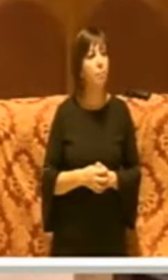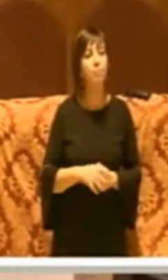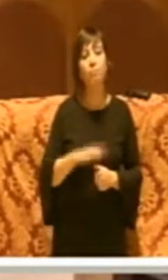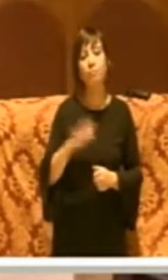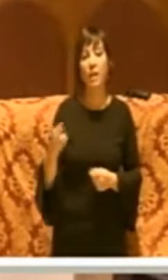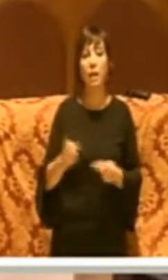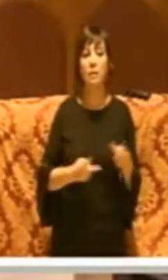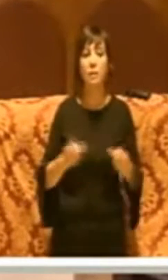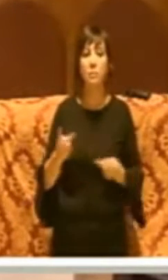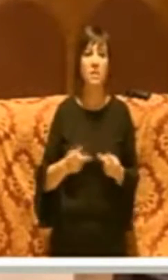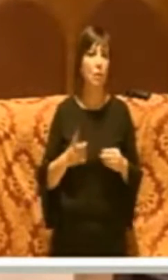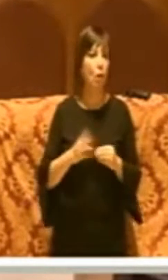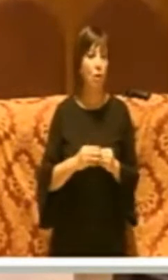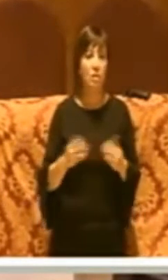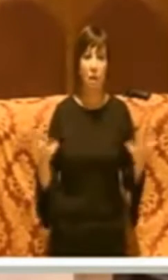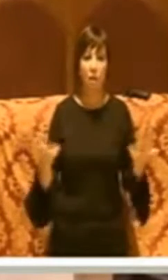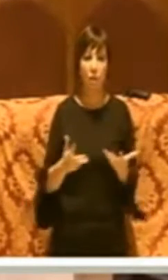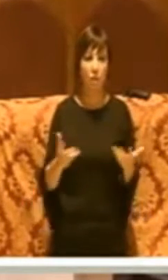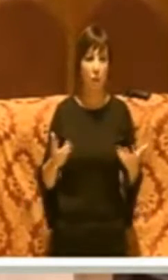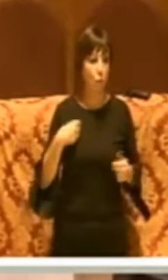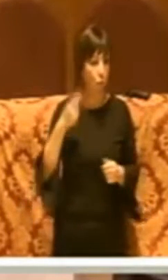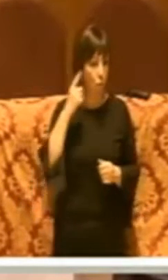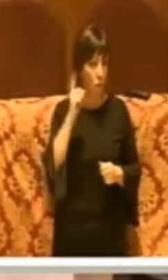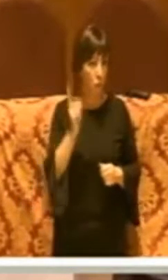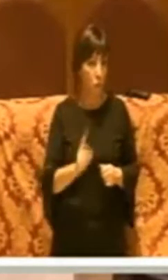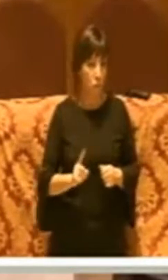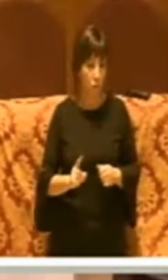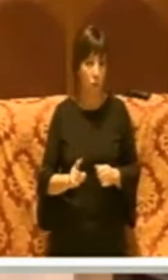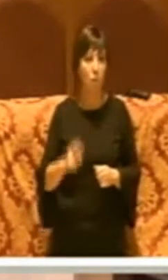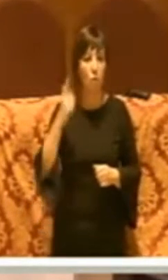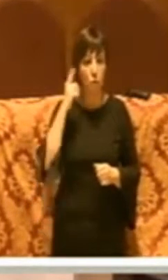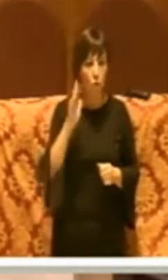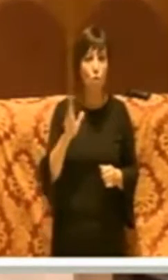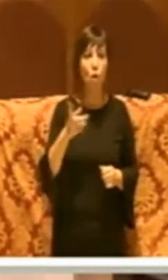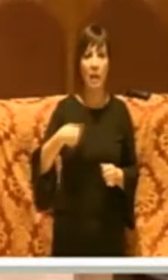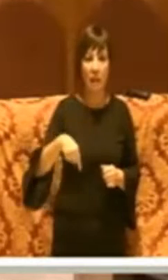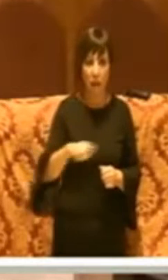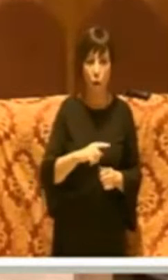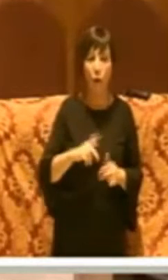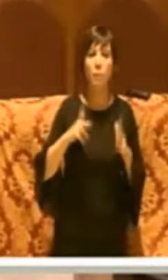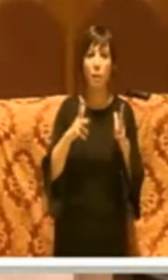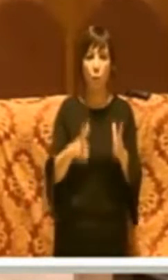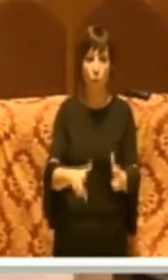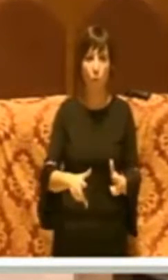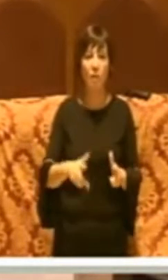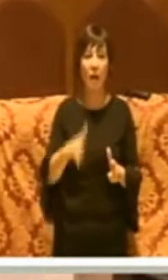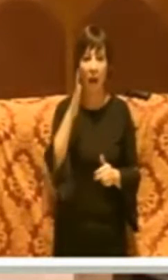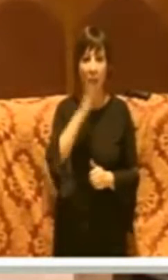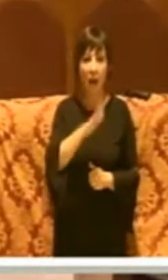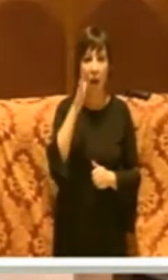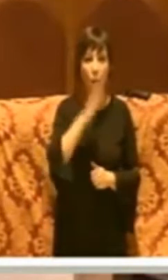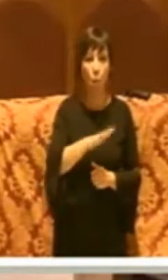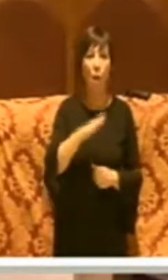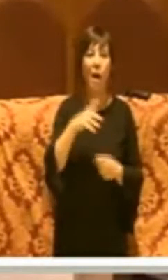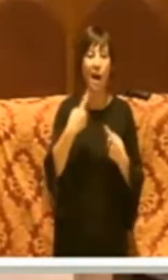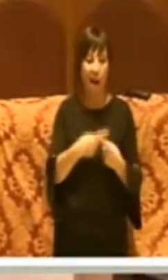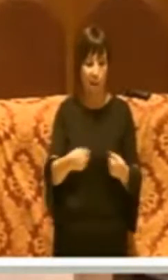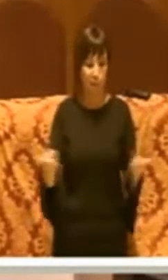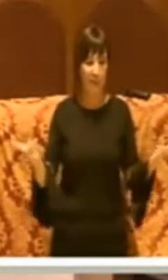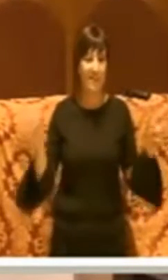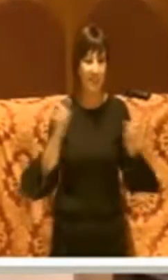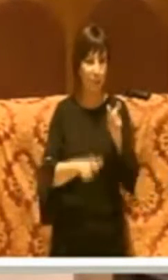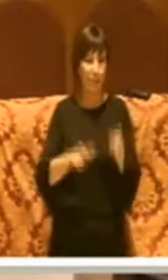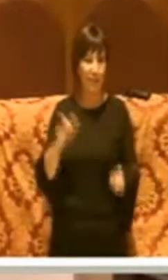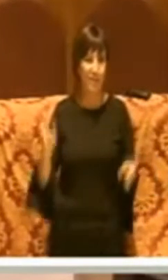amministrazioni cosa hanno fatto su questo io non lo so però so che noi abbiamo portato queste l'acqua a queste persone